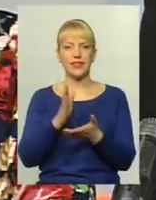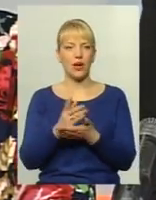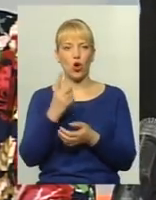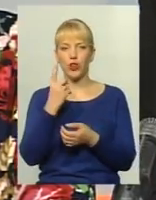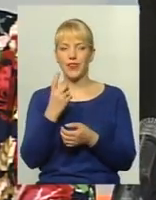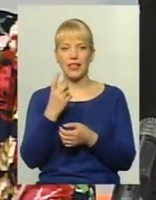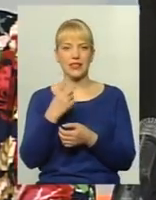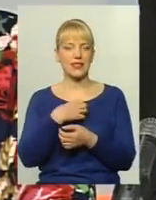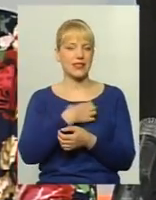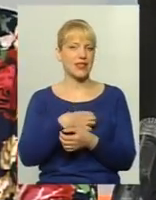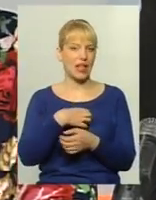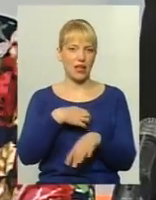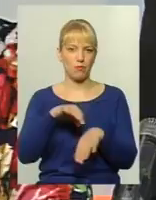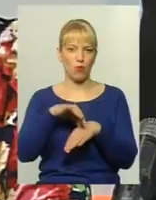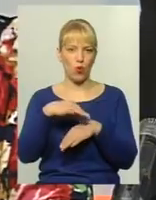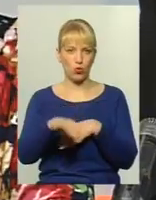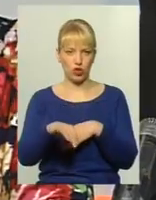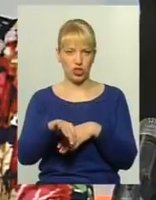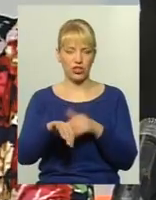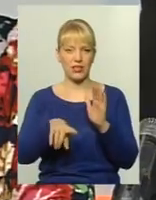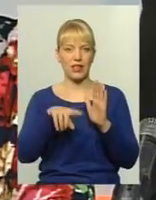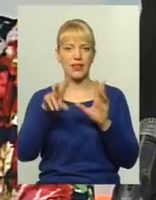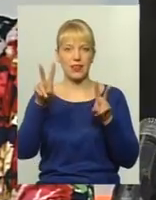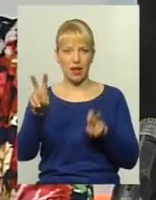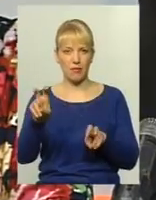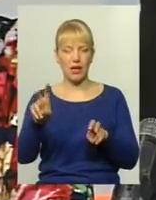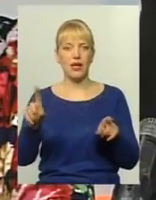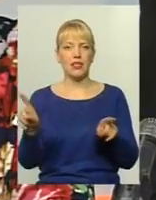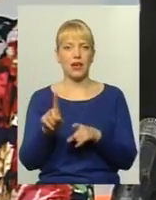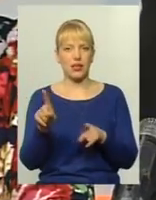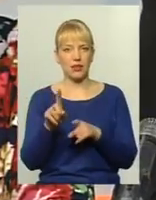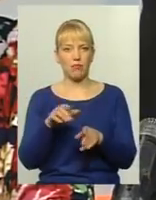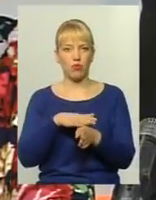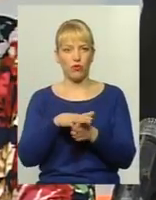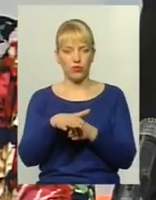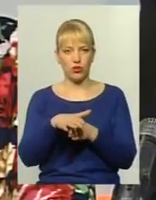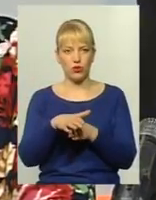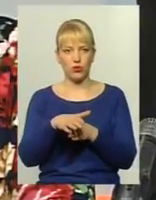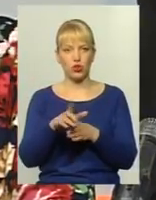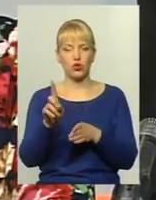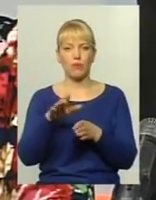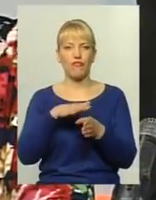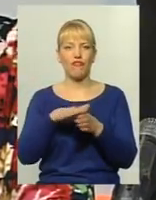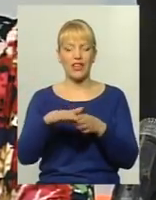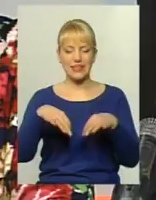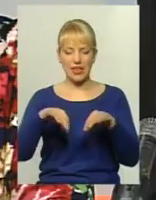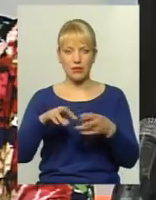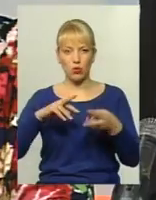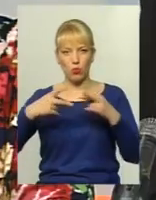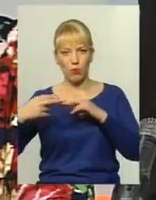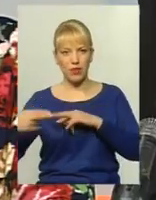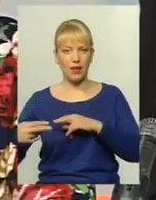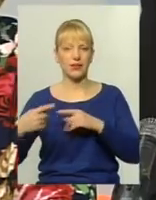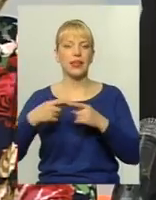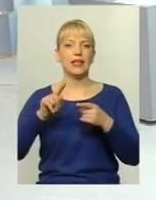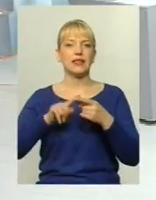таких болючих тем, яка дійсно, щоб повністю весь транспорт в місті поміняти, це треба великі кошти.